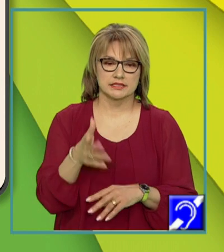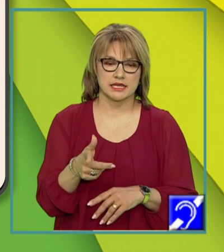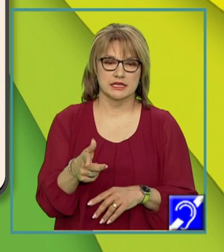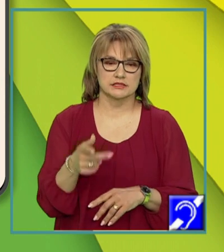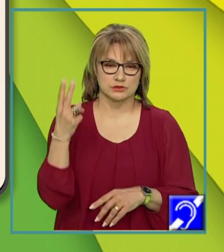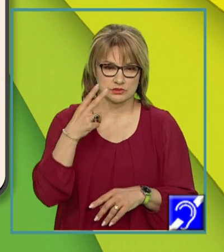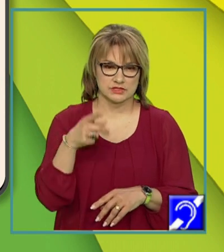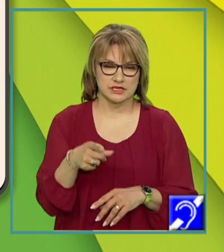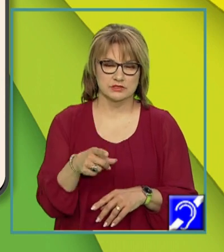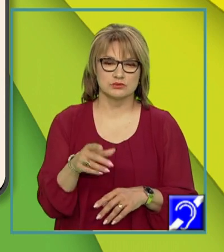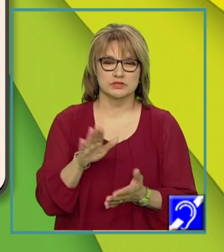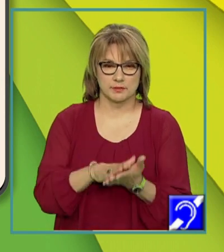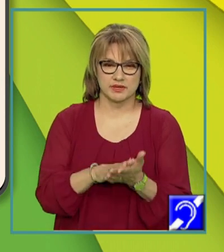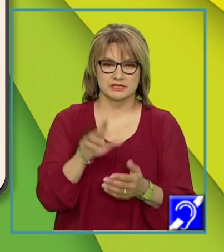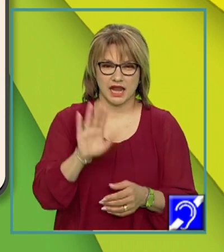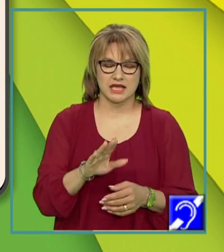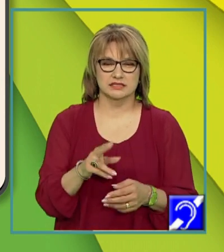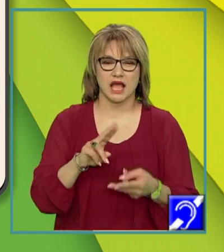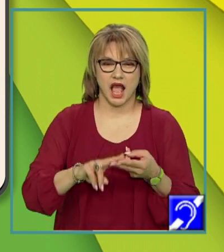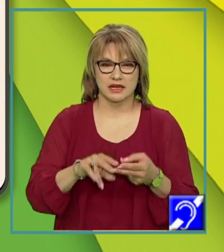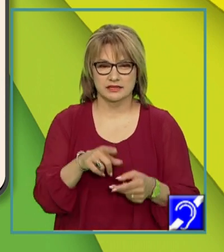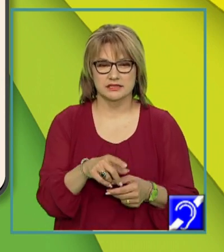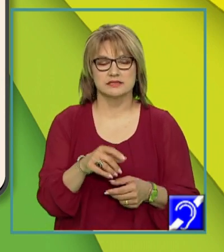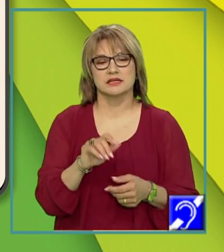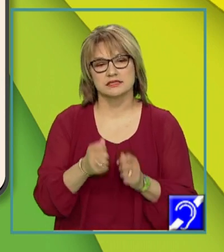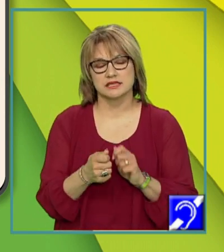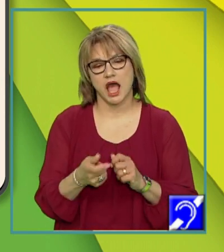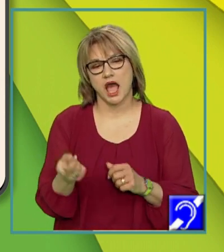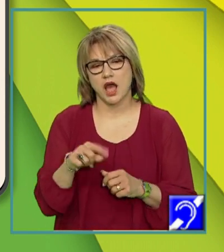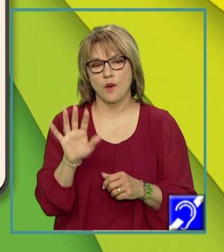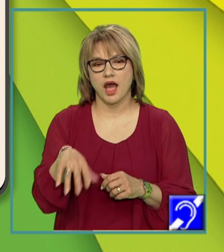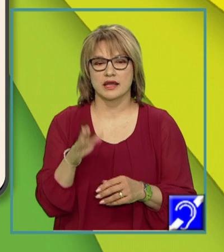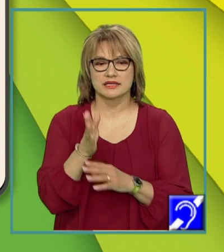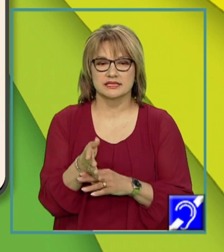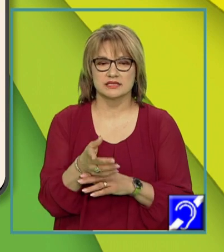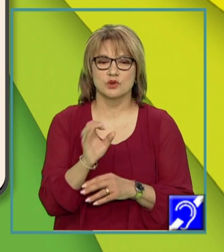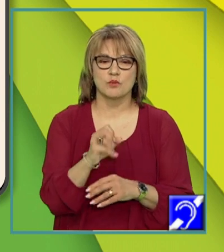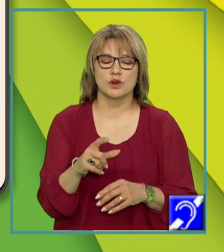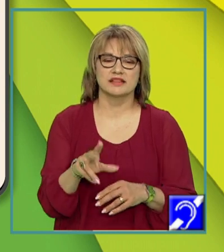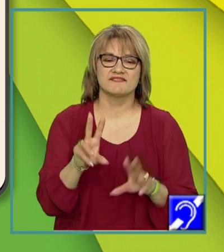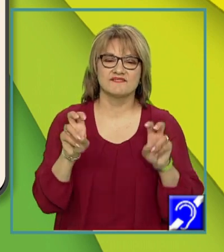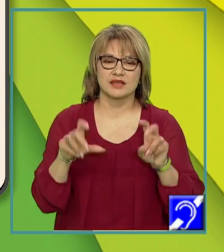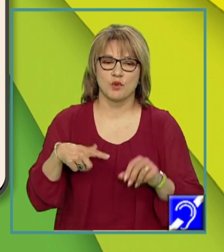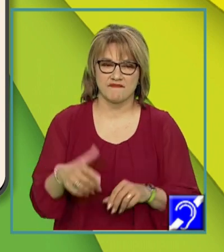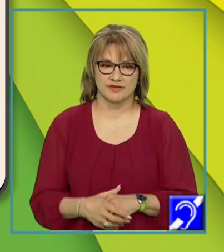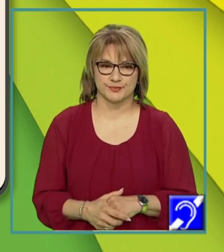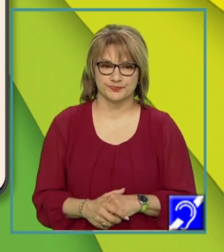păstra calitățile sau însușirile sau când are sensul copulativ al verbului a fi. Iată și un exemplu.